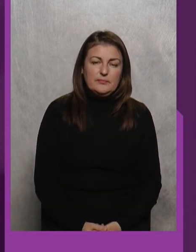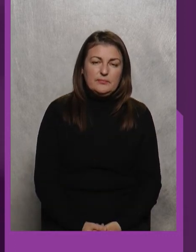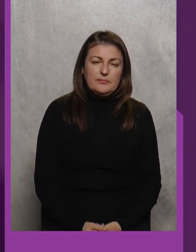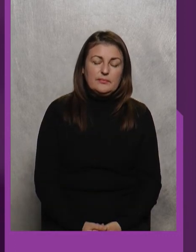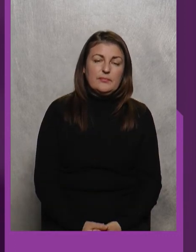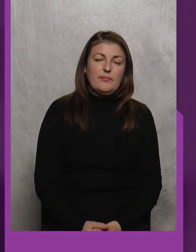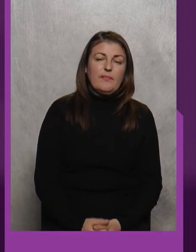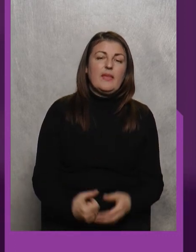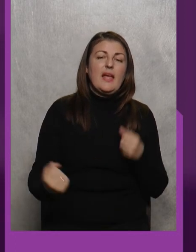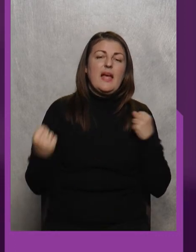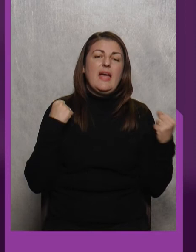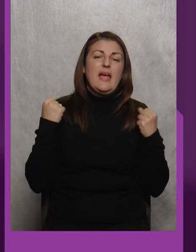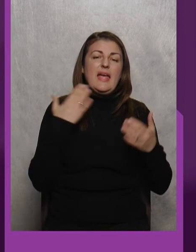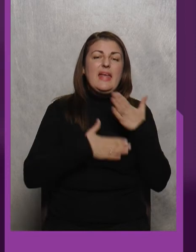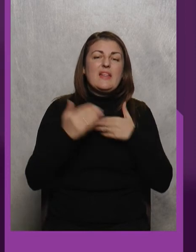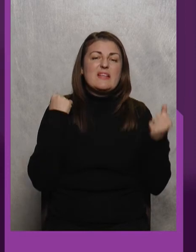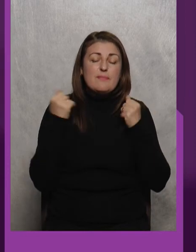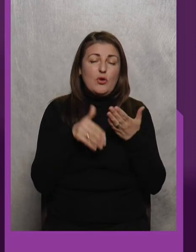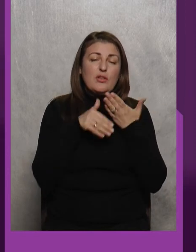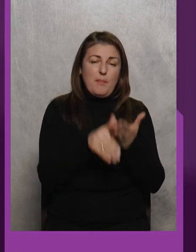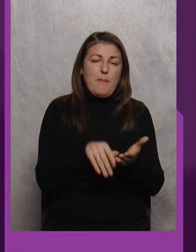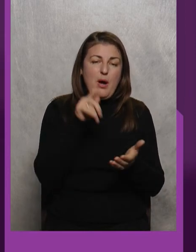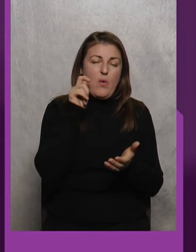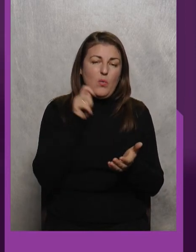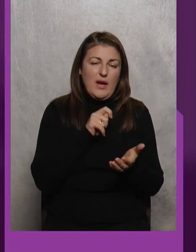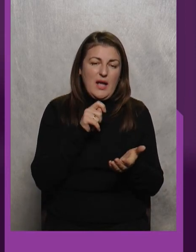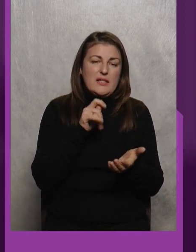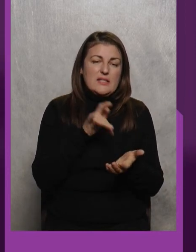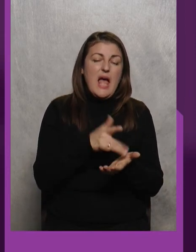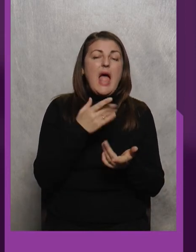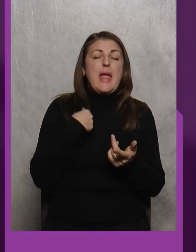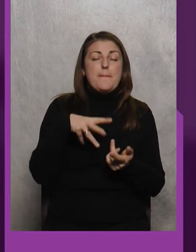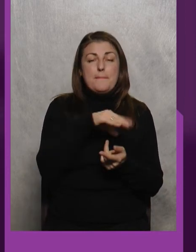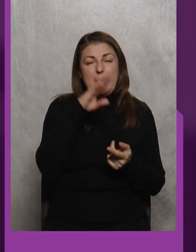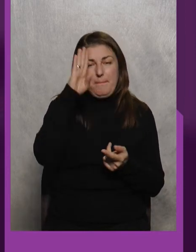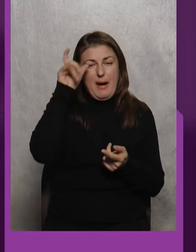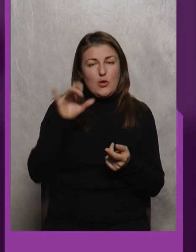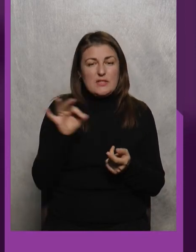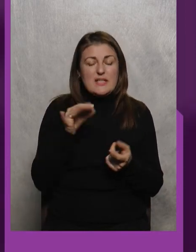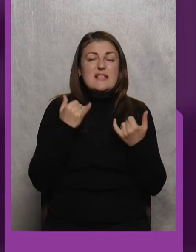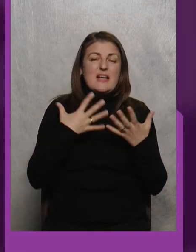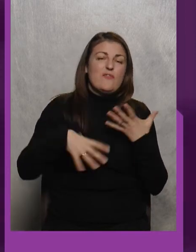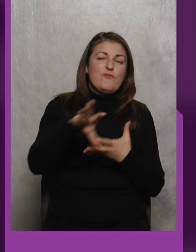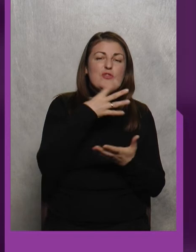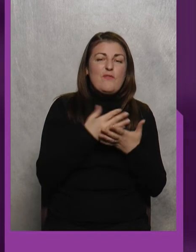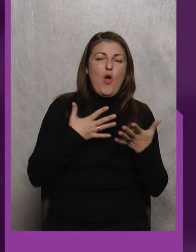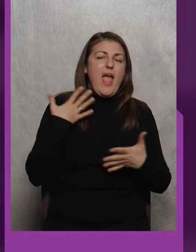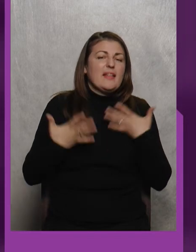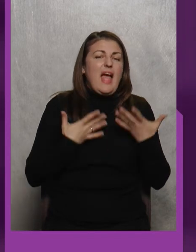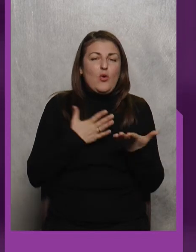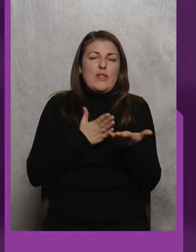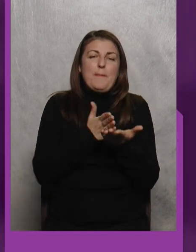Інваспорт допомагає, український центр Ну, і ми, пан Олександр, зараз всю свою енергію